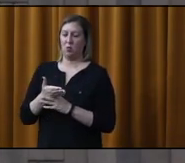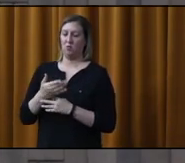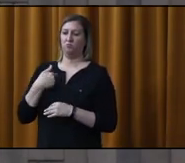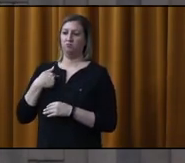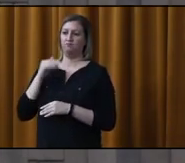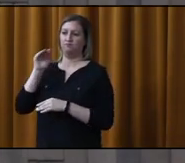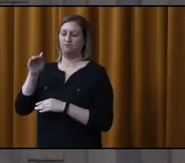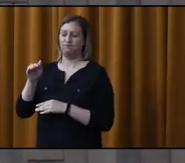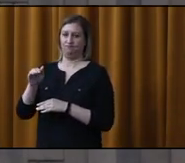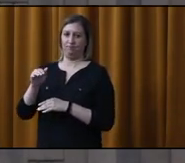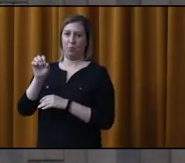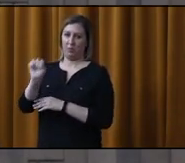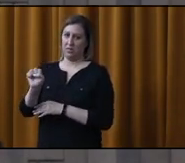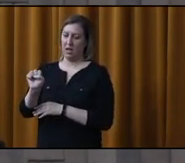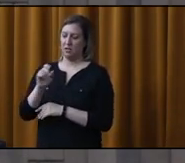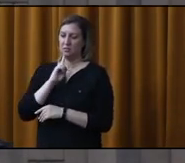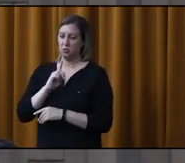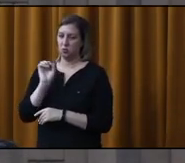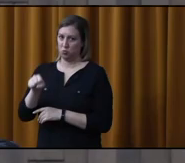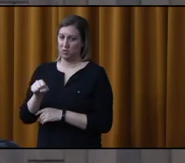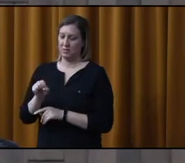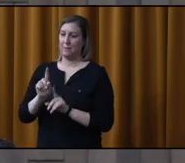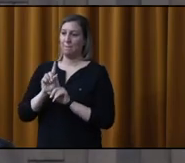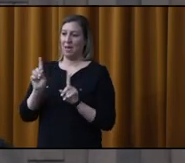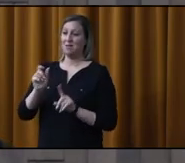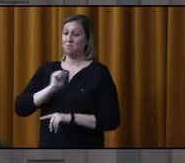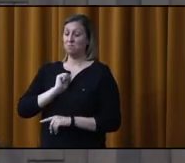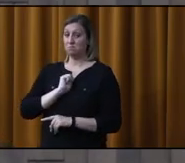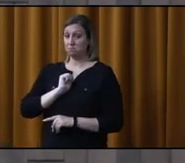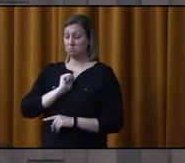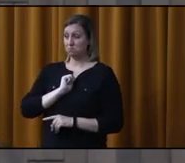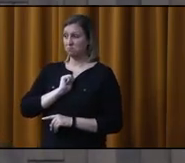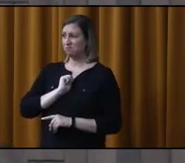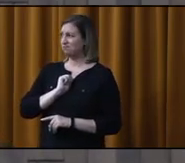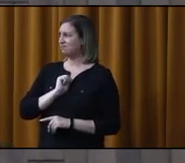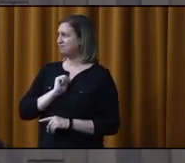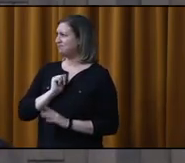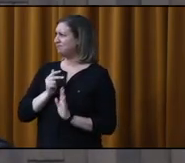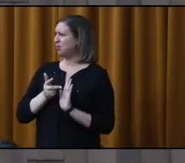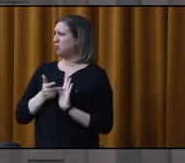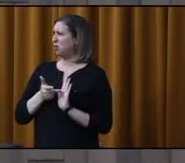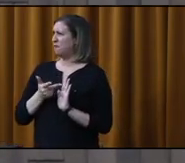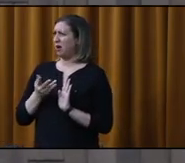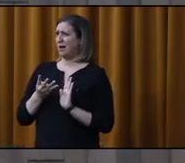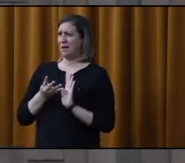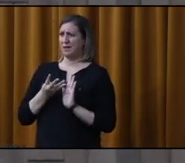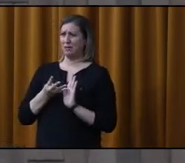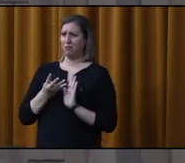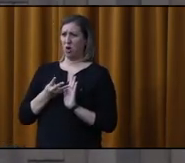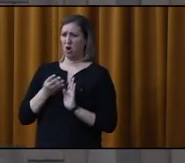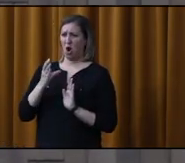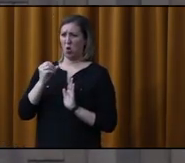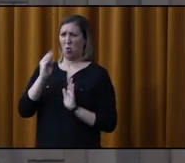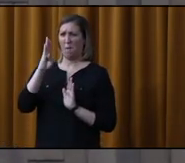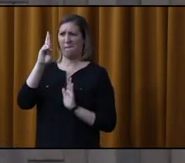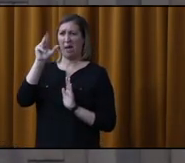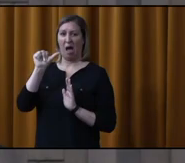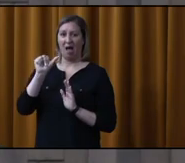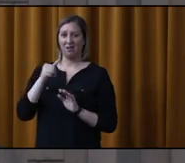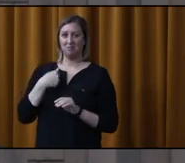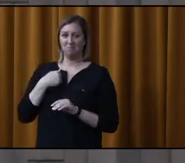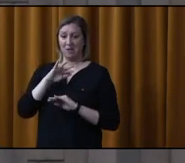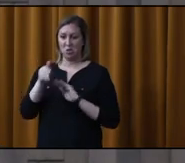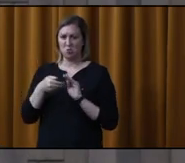propriétaire. Je ne ferai pas de cachette. Moi, je vous dirais, par exemple, j'ai moi-même fait à trois, quatre occasions des cobras. Donc, je me suis promené de nuit